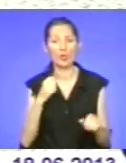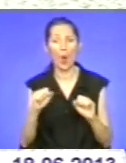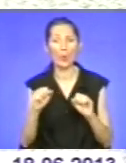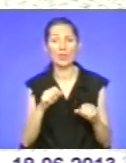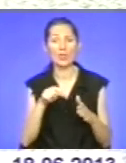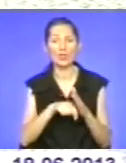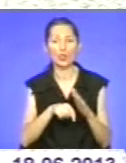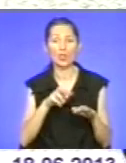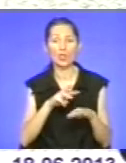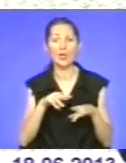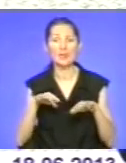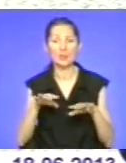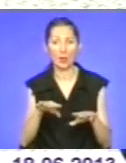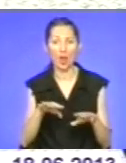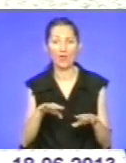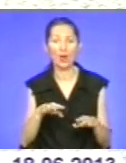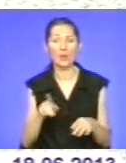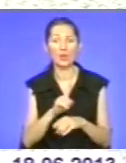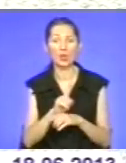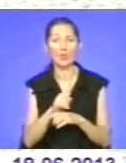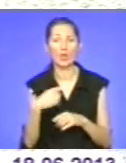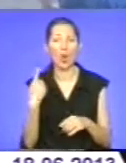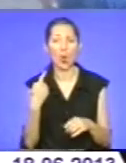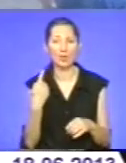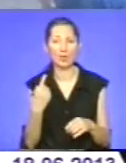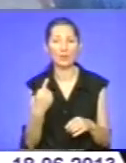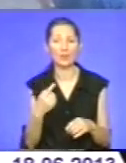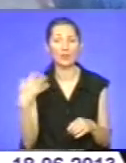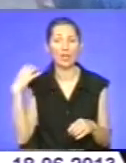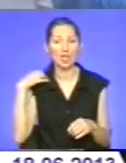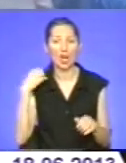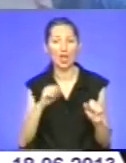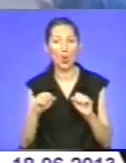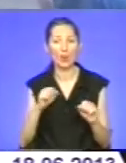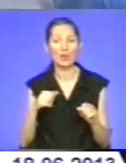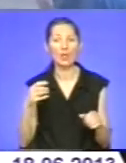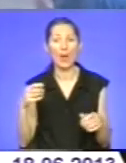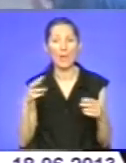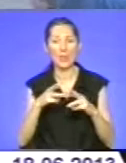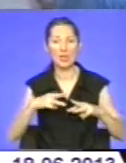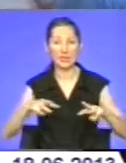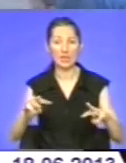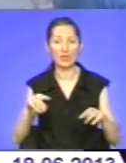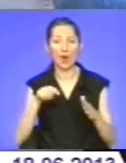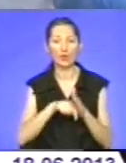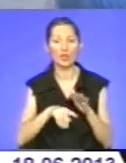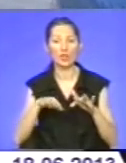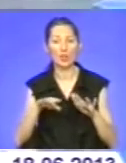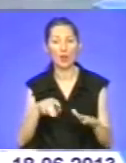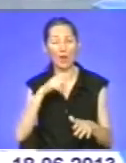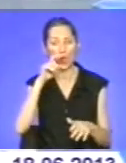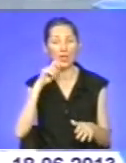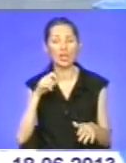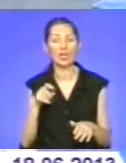внутрішніх справ у Тернопільській області. Начальник управління Міністерства внутрішніх справ України в Тернопільській